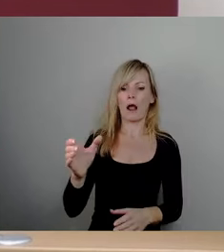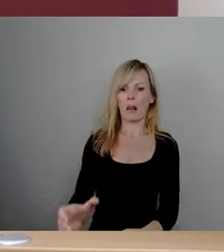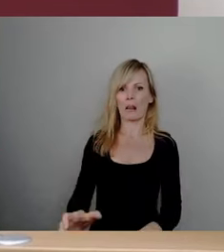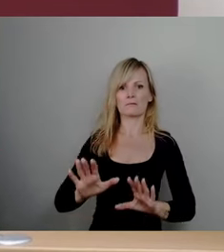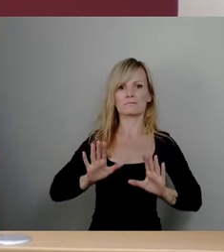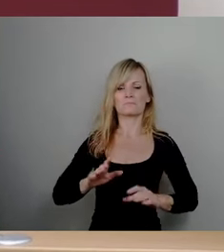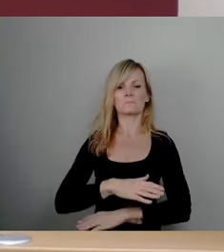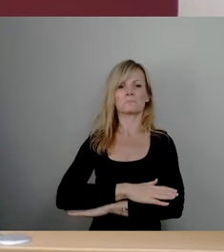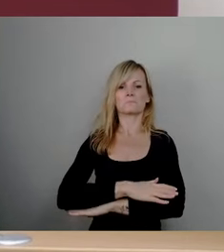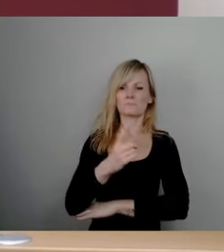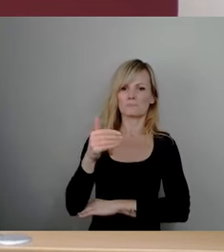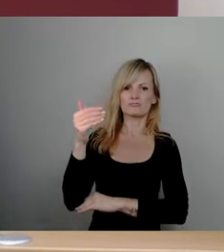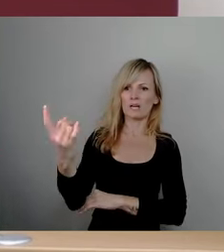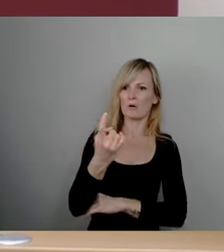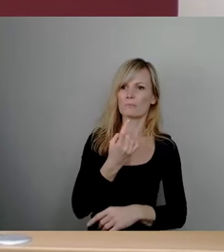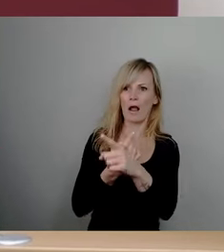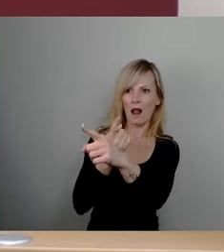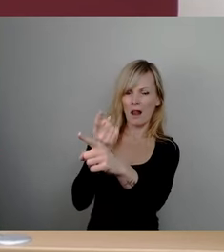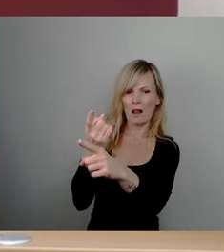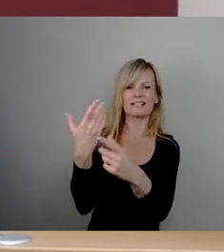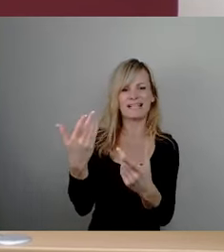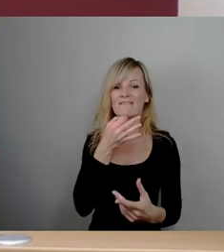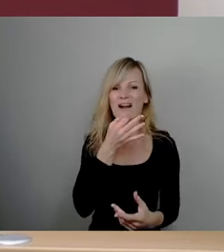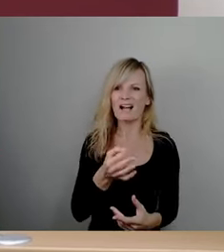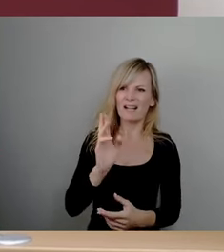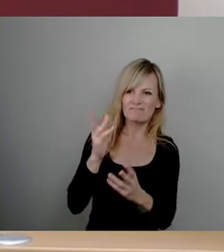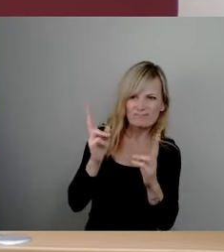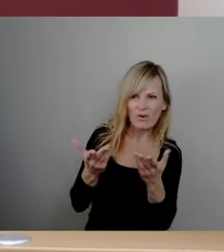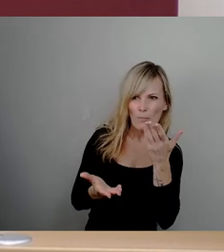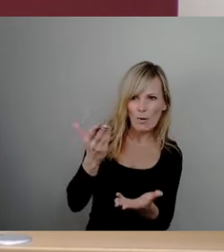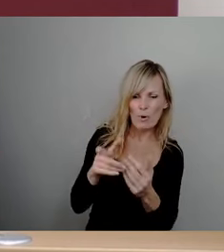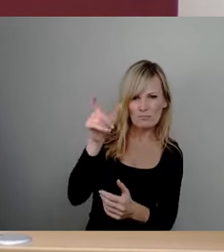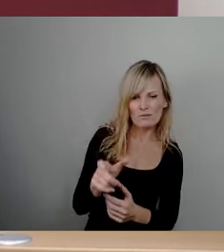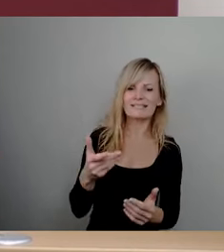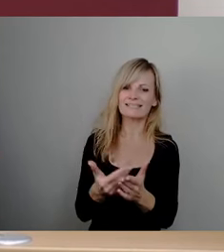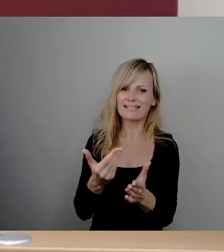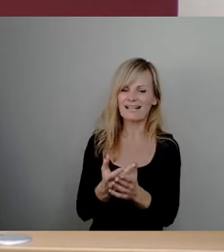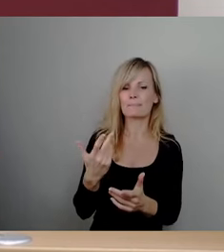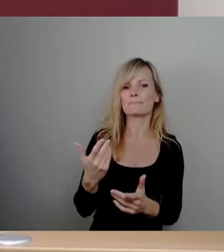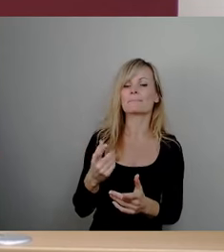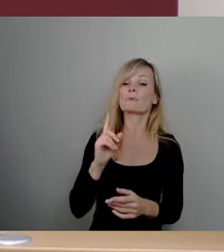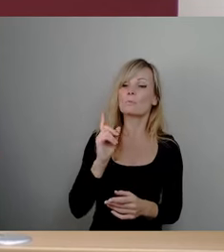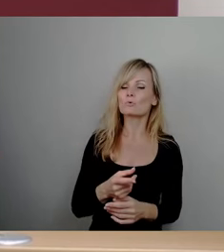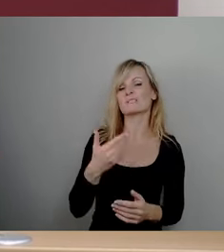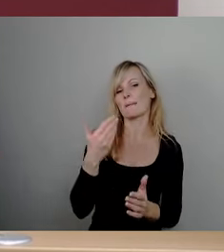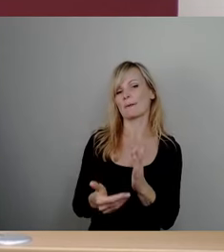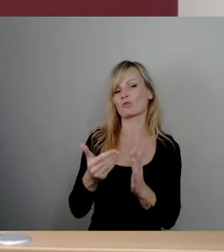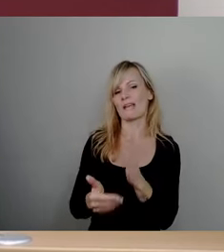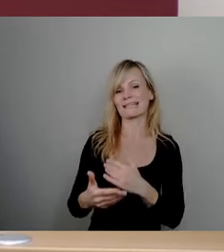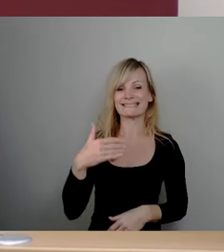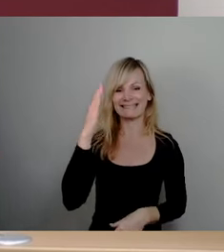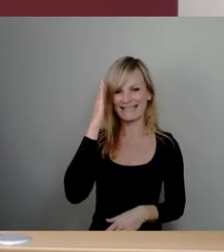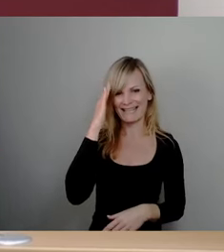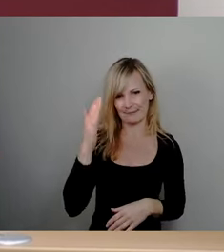wenn sie hinterher wiederkommen, ist es so eine Frage. Deshalb müssen wir die Beschwerden kennen, um das zu bekämpfen. Und bei